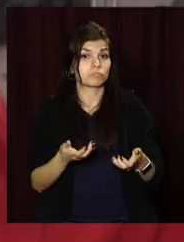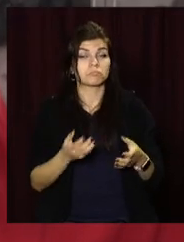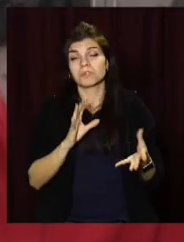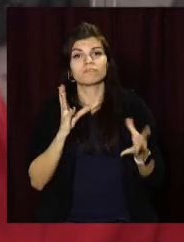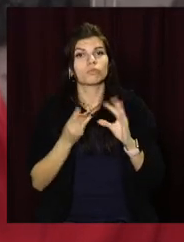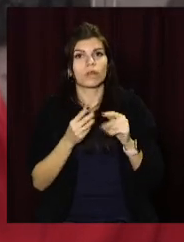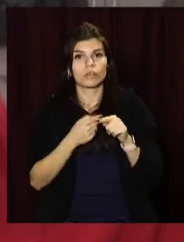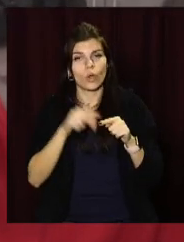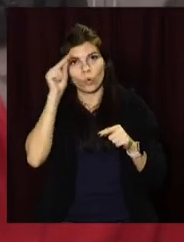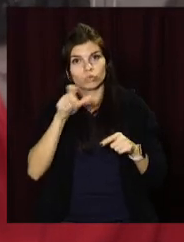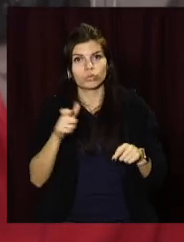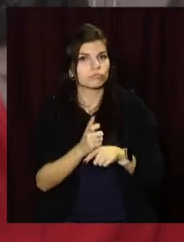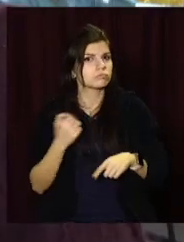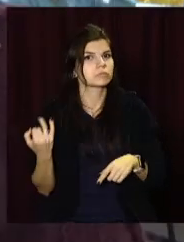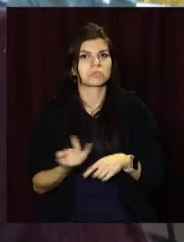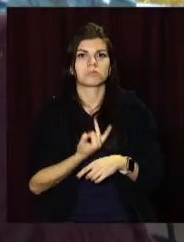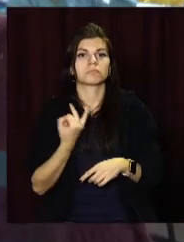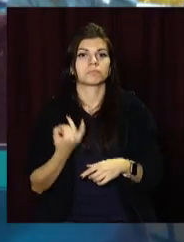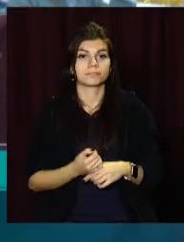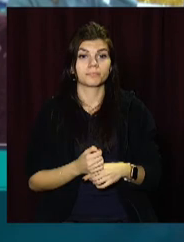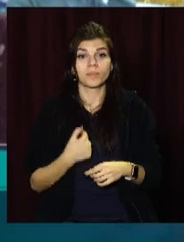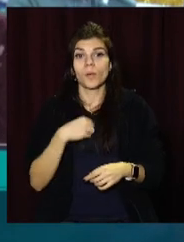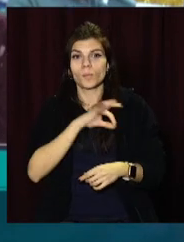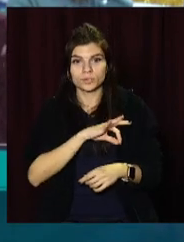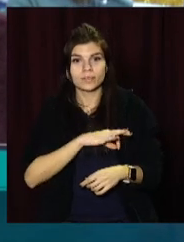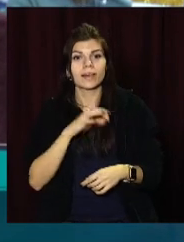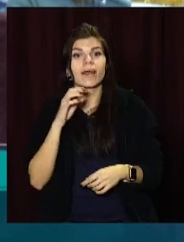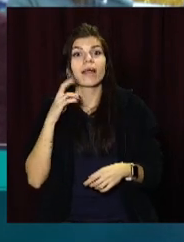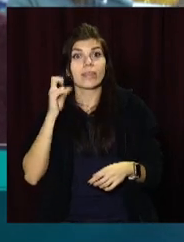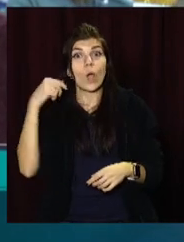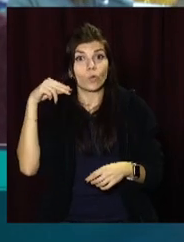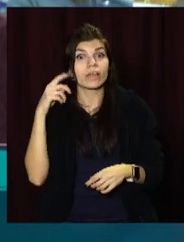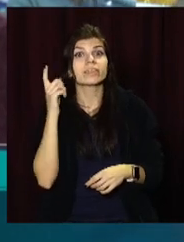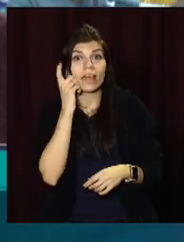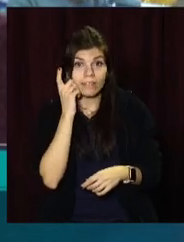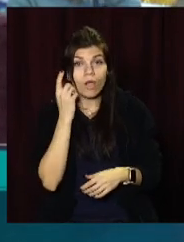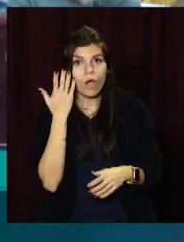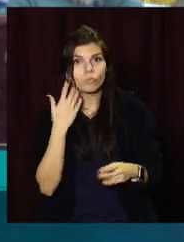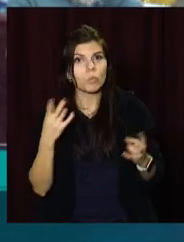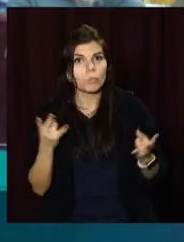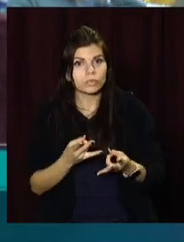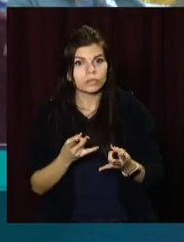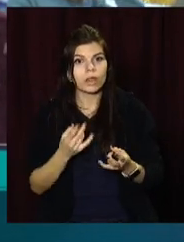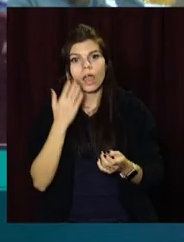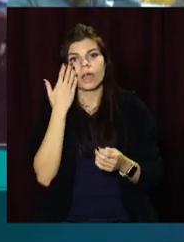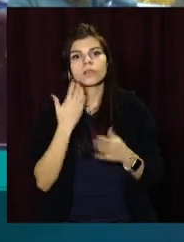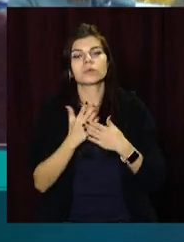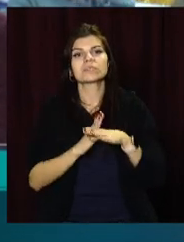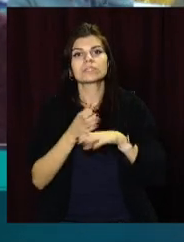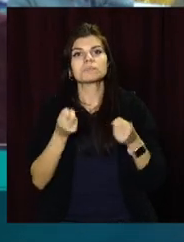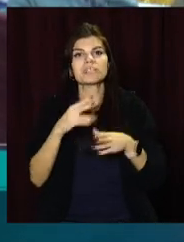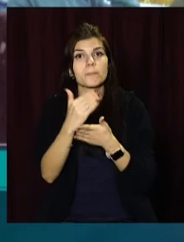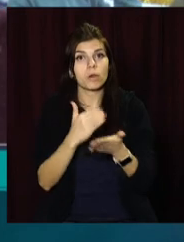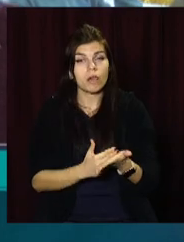взагалі це учням дуже цікаво. Користуємося і телефонами на уроках, коли це потрібно, коли заходимо в спеціальні